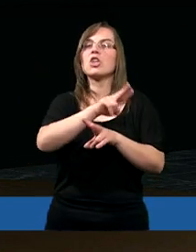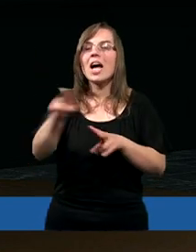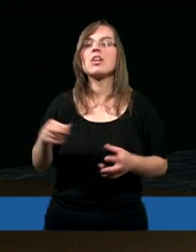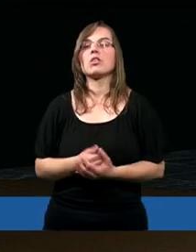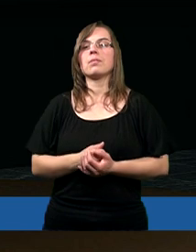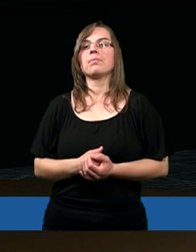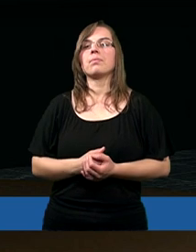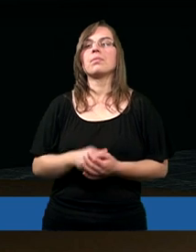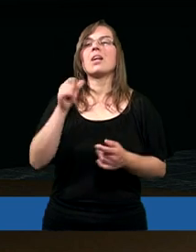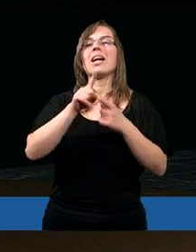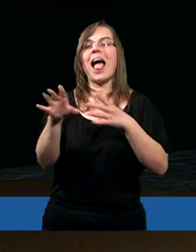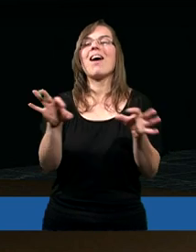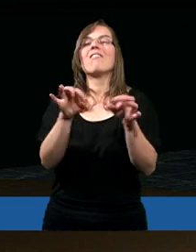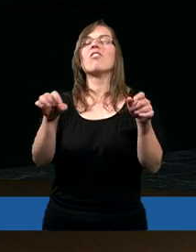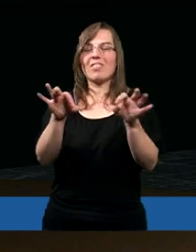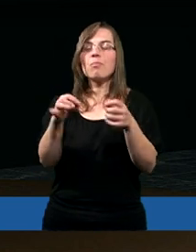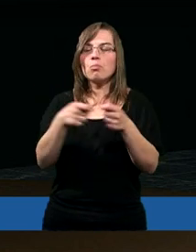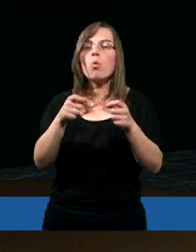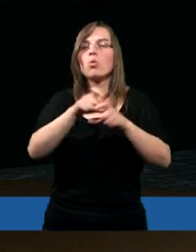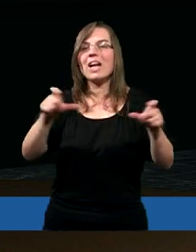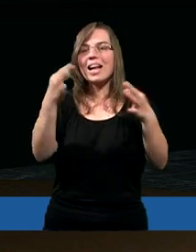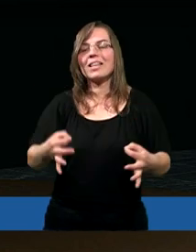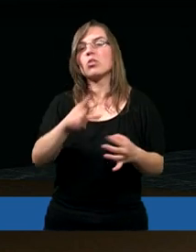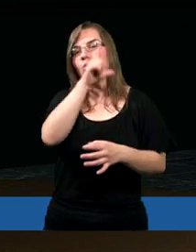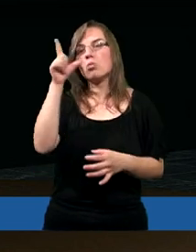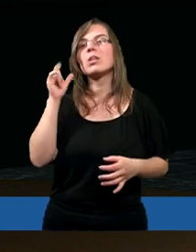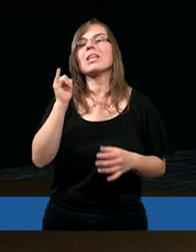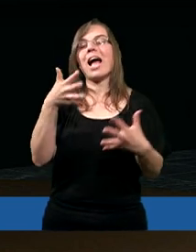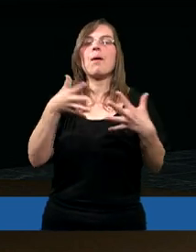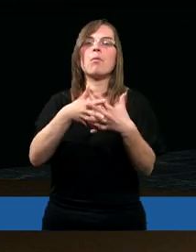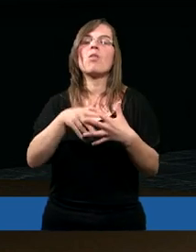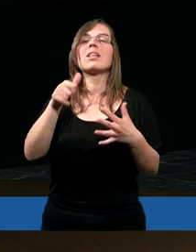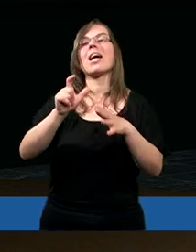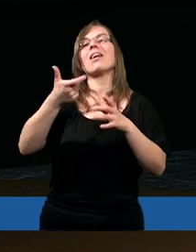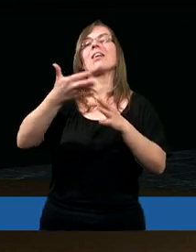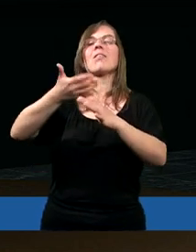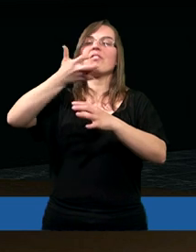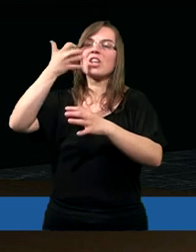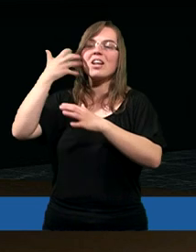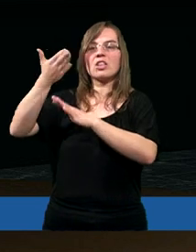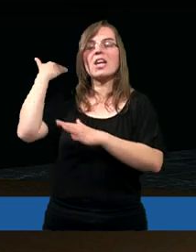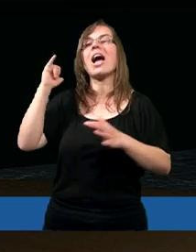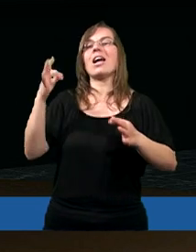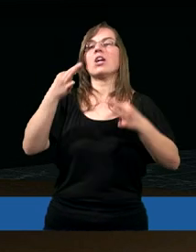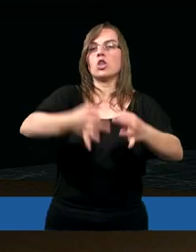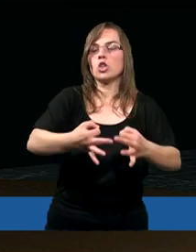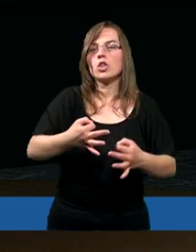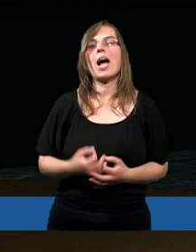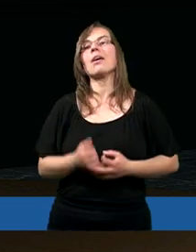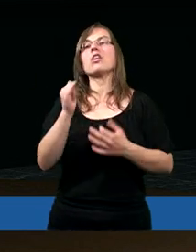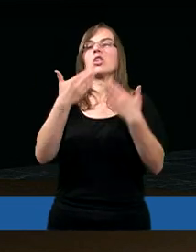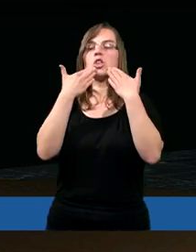dla współczesnych Piotra i jak również proroctwa te spełniają się dzisiaj.